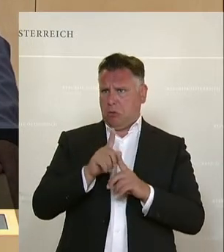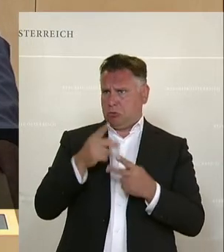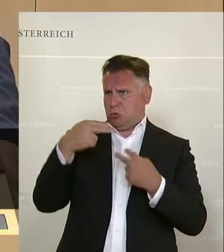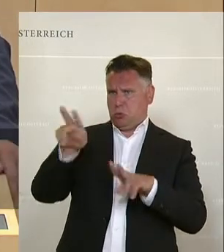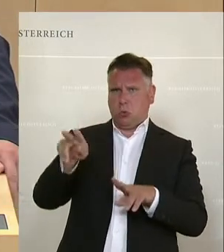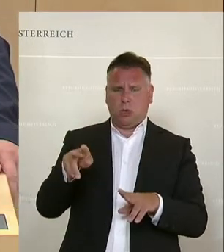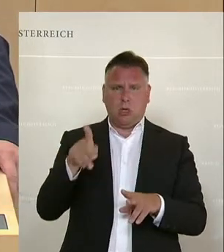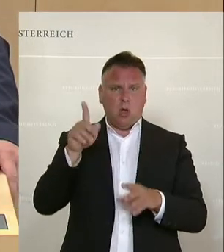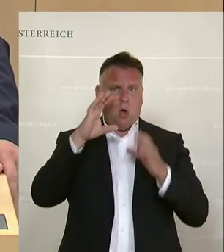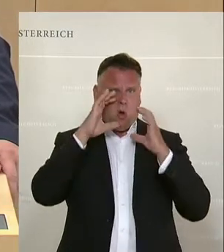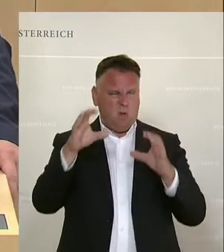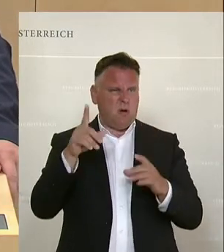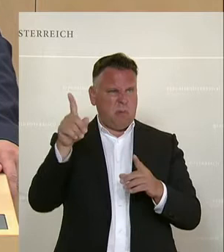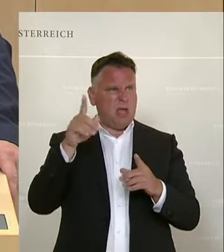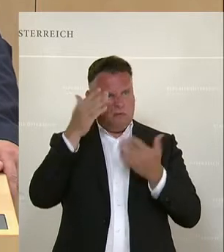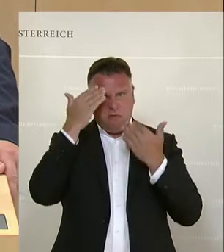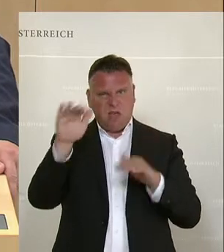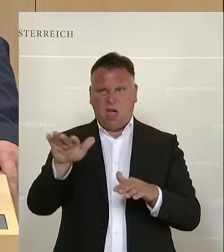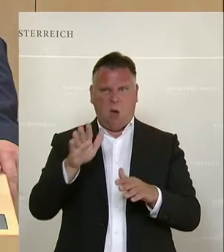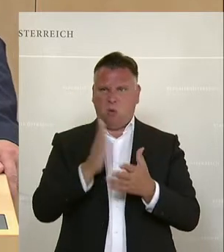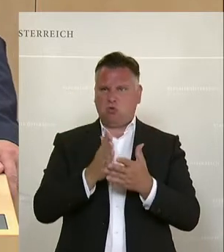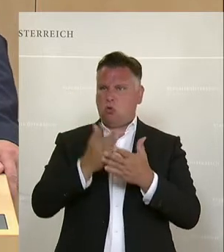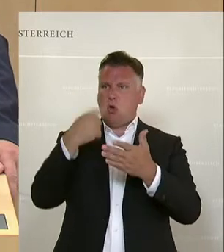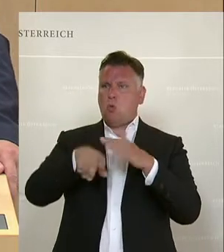ÖVP hat wirklich die Glaubwürdigkeit bei diesem Unterausschuss verloren.